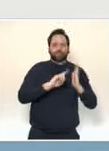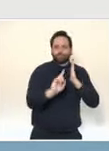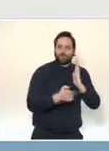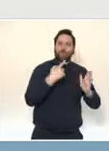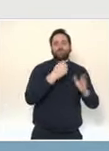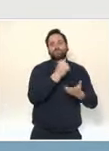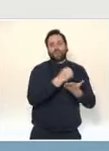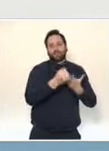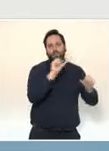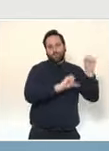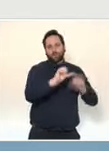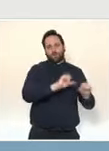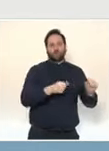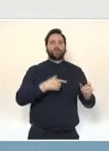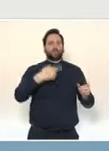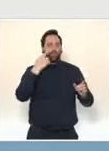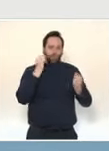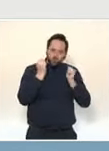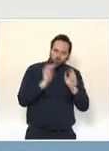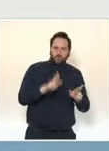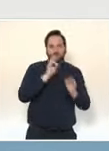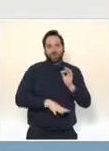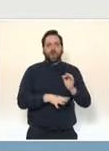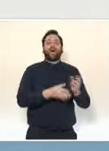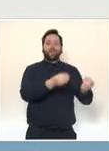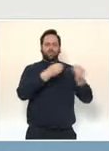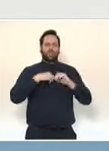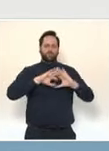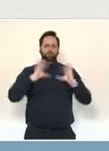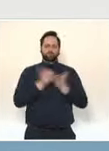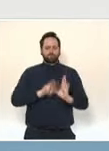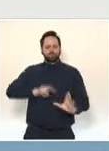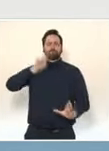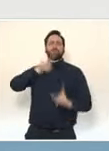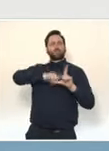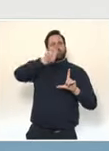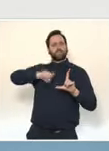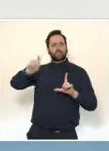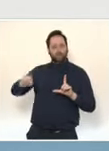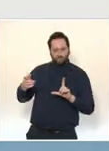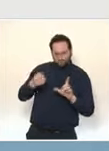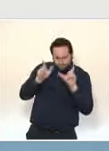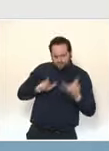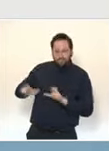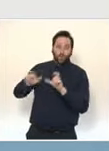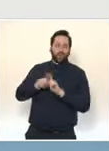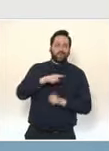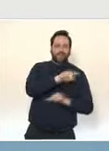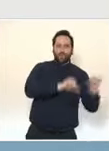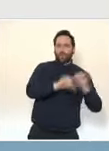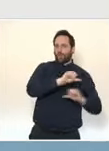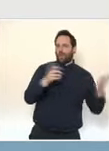'épidémie dans le pays. Et enfin, parce que ça permettra de dépister s'il y a ou non un variant avec ce test.